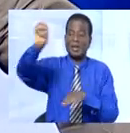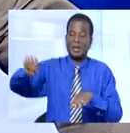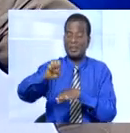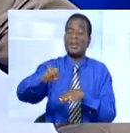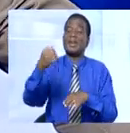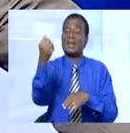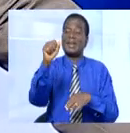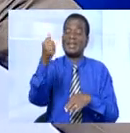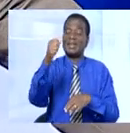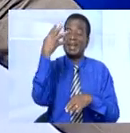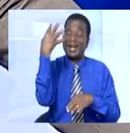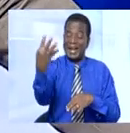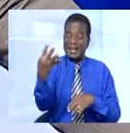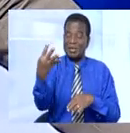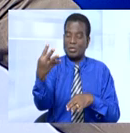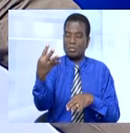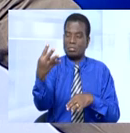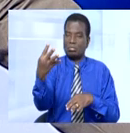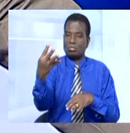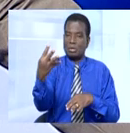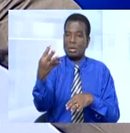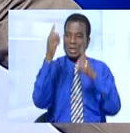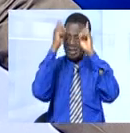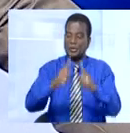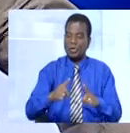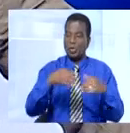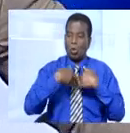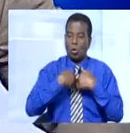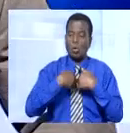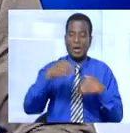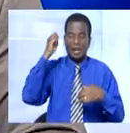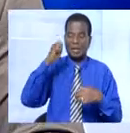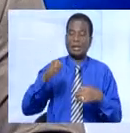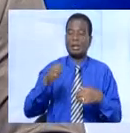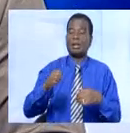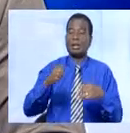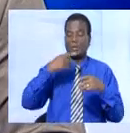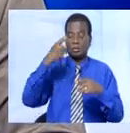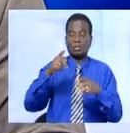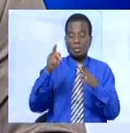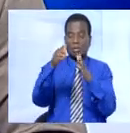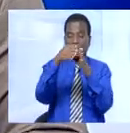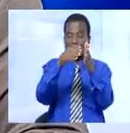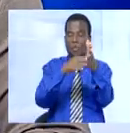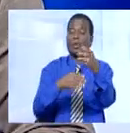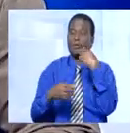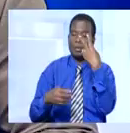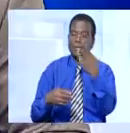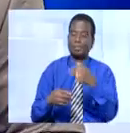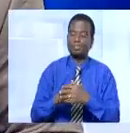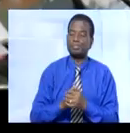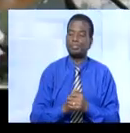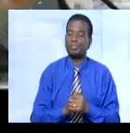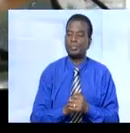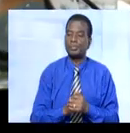trois jours de travaux sous la présidence de Guillaume Massoro, président de l'Assemblée nationale de Côte d'Ivoire. A plus de détails avec Léon Bloukwamé.